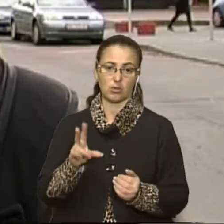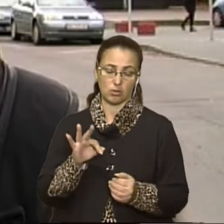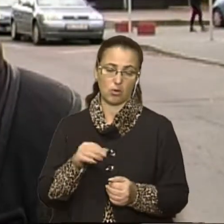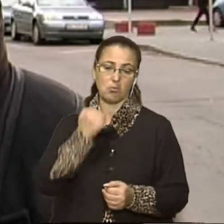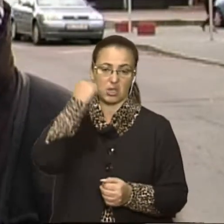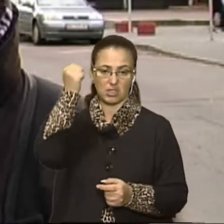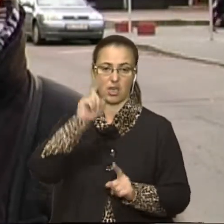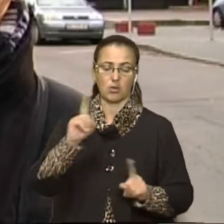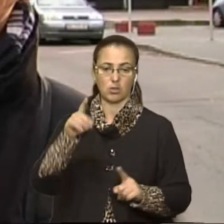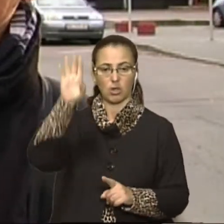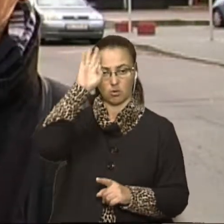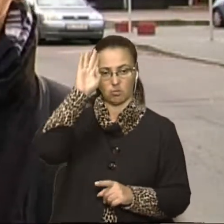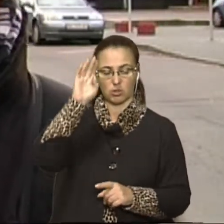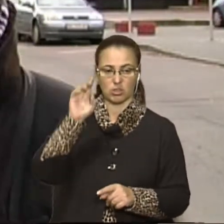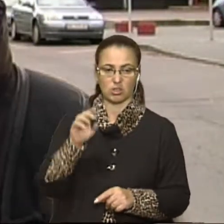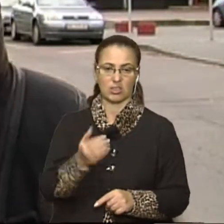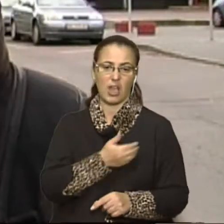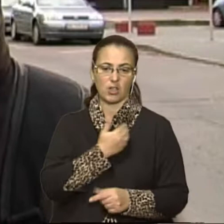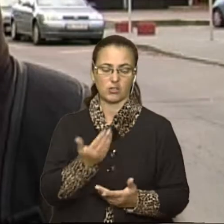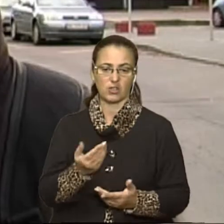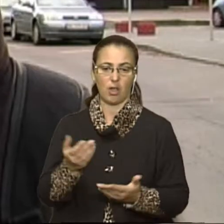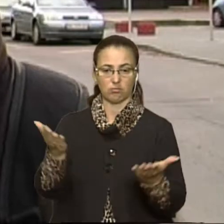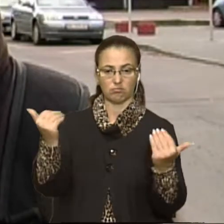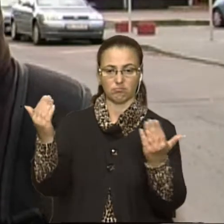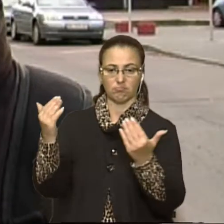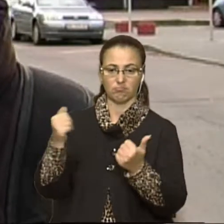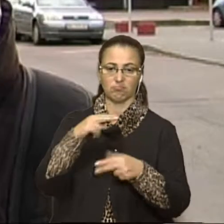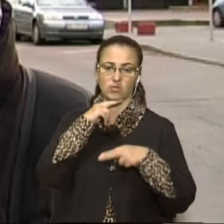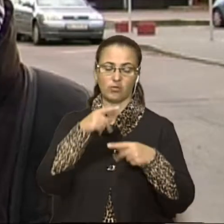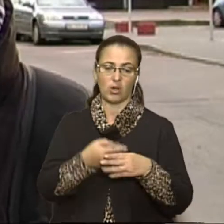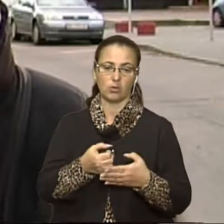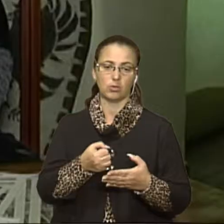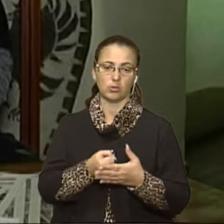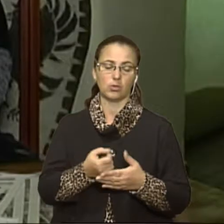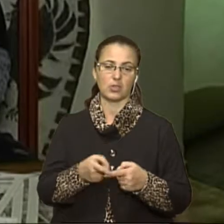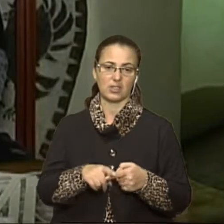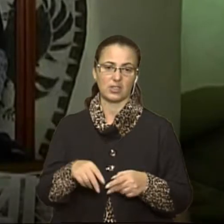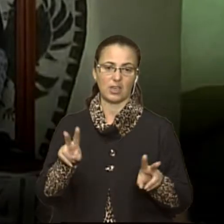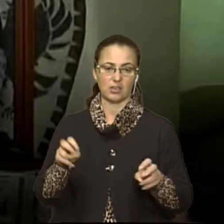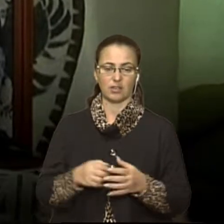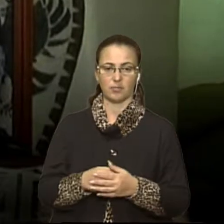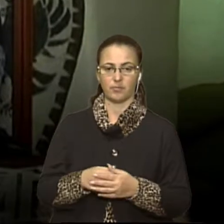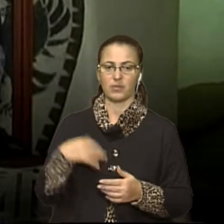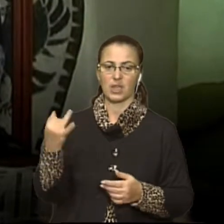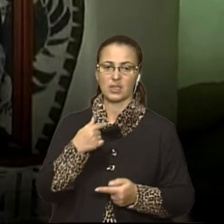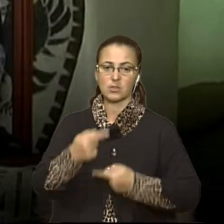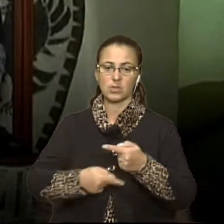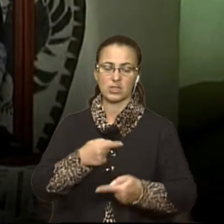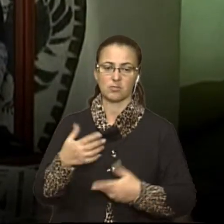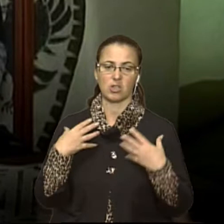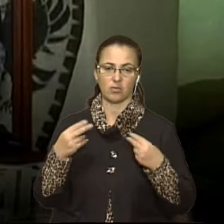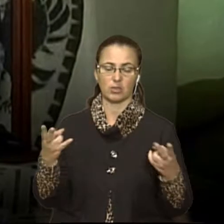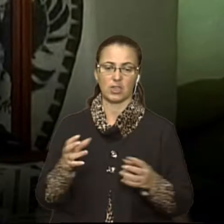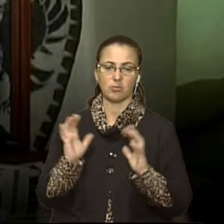вдячні за те, що Дмитро Сем зміг знову перевернути увагу до теми, і вийшло досить пльово. Історичну спеціну Львова треба берегти,